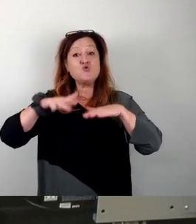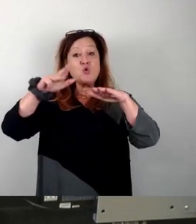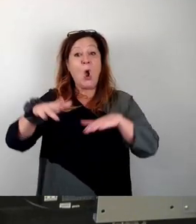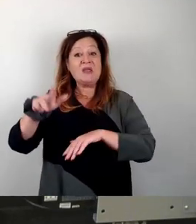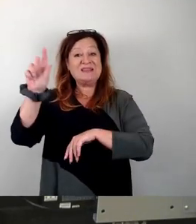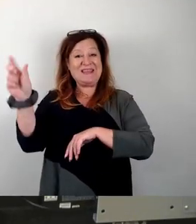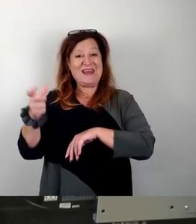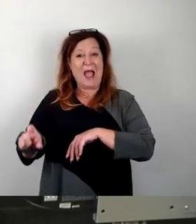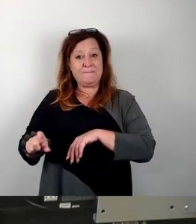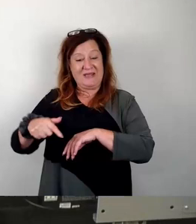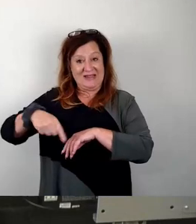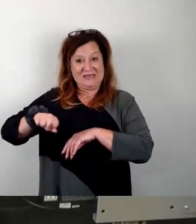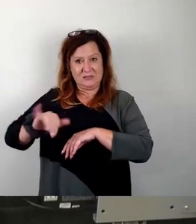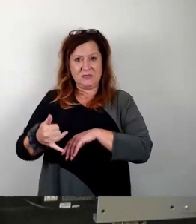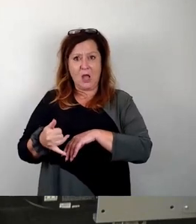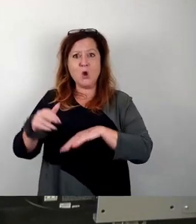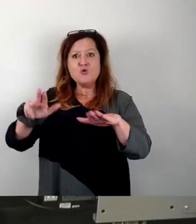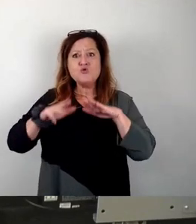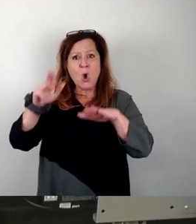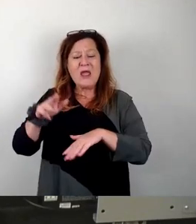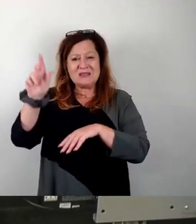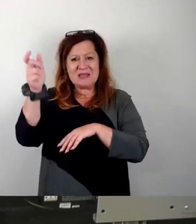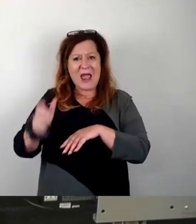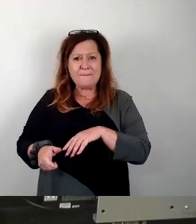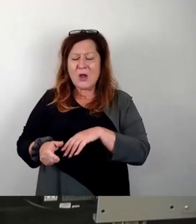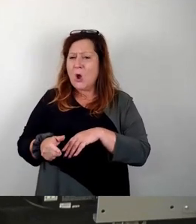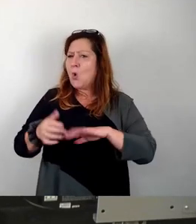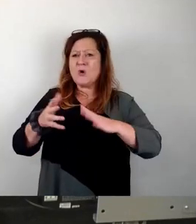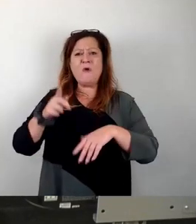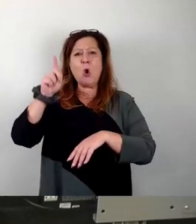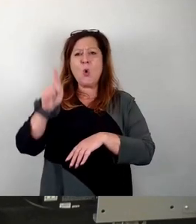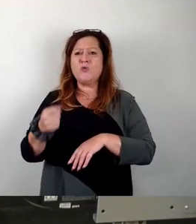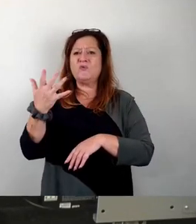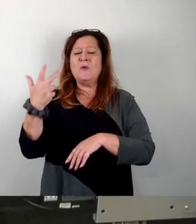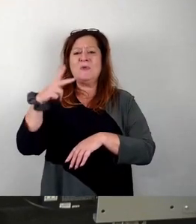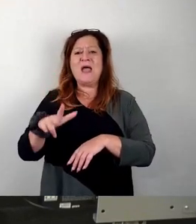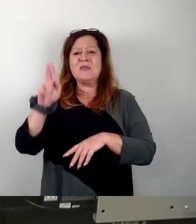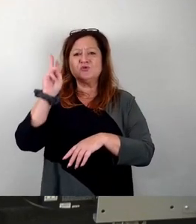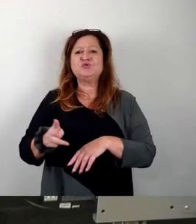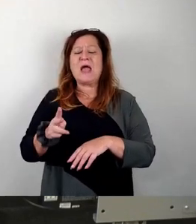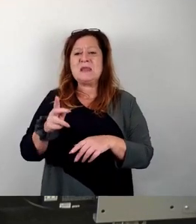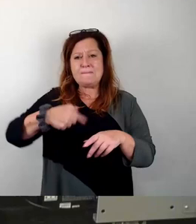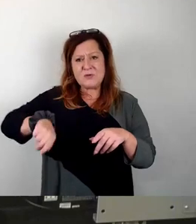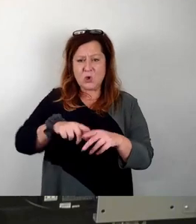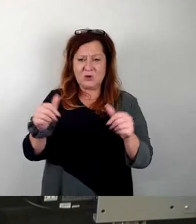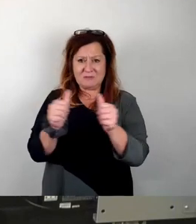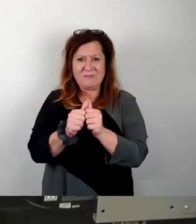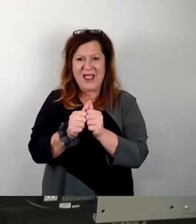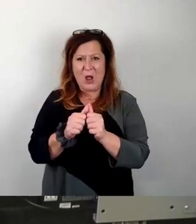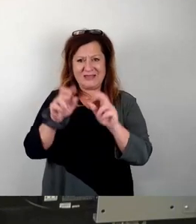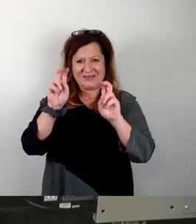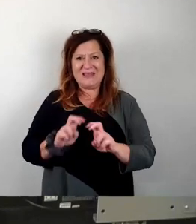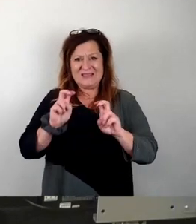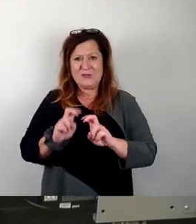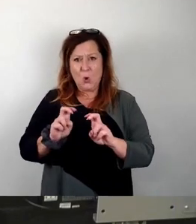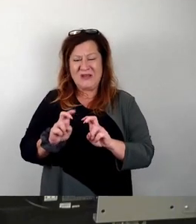Am 19. April fand bis ungefähr 0.35 Uhr die Stadtbezirksbeiratssitzung des Stadtbezirks Kotter hier in diesem Haus